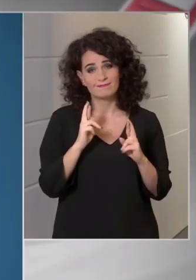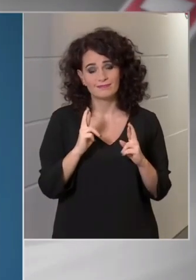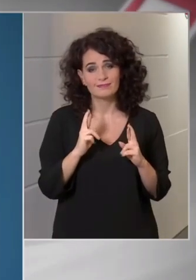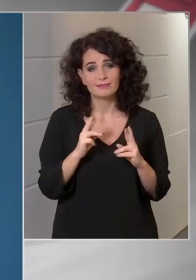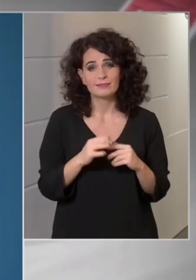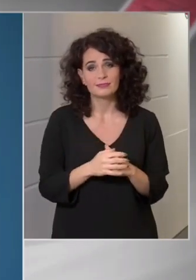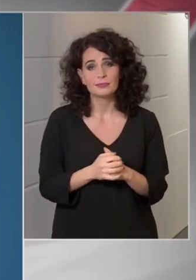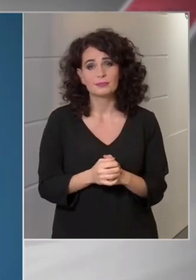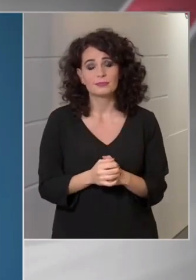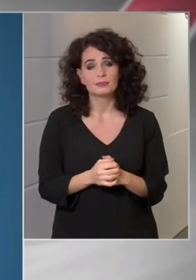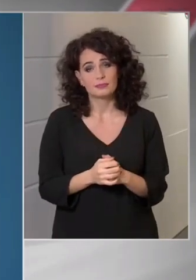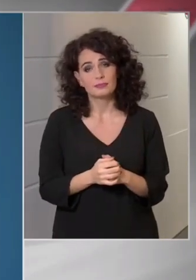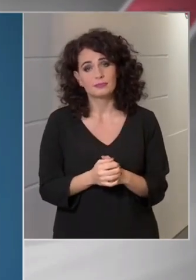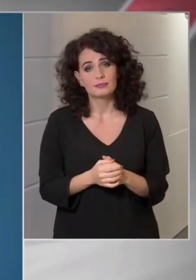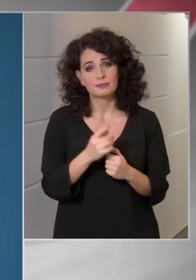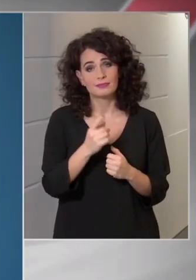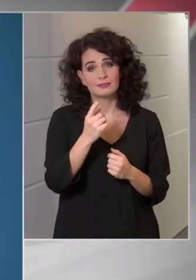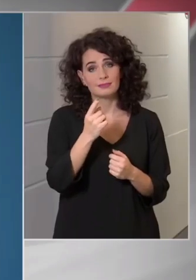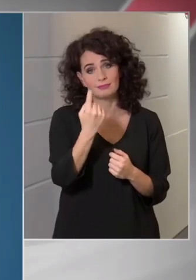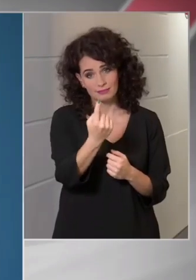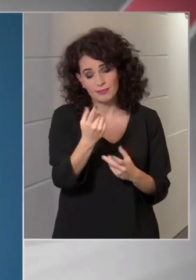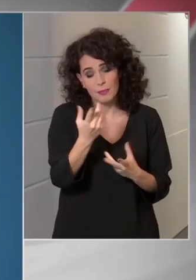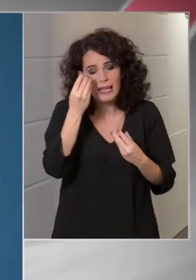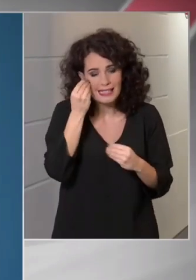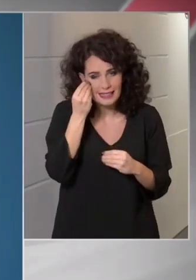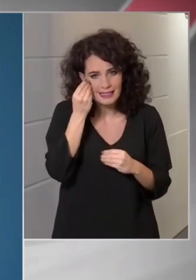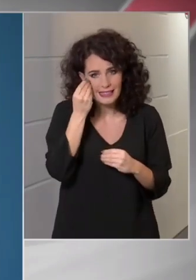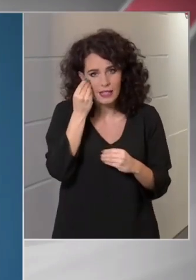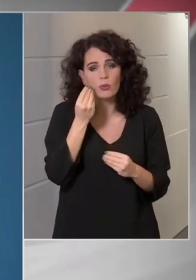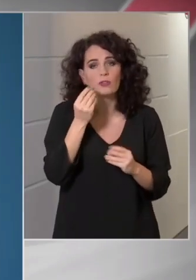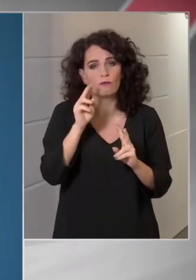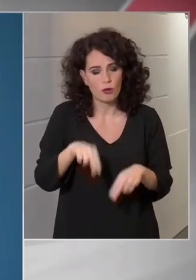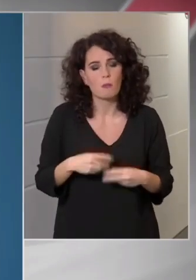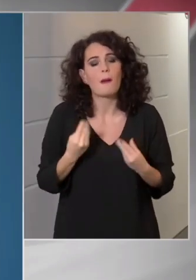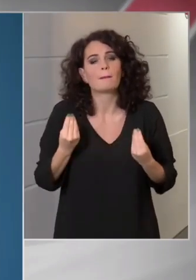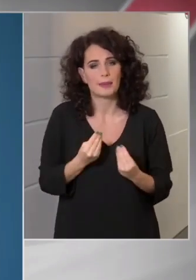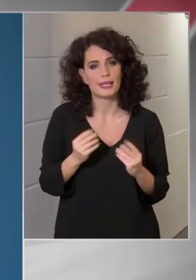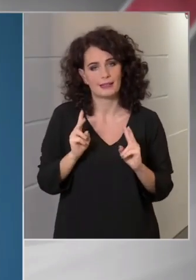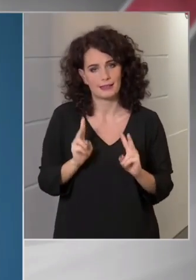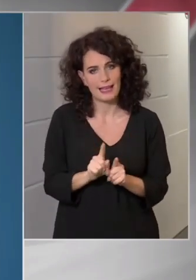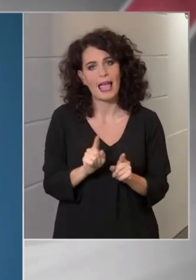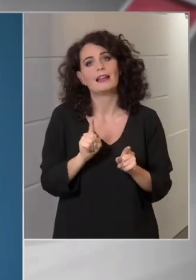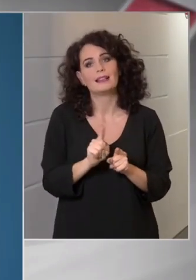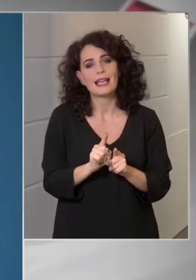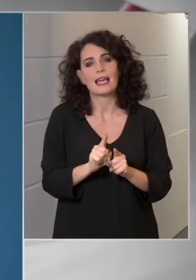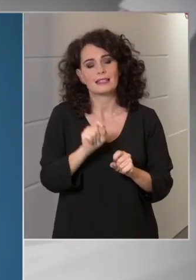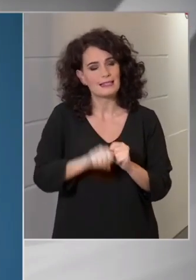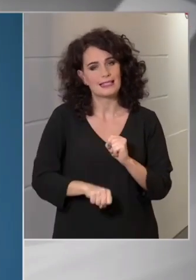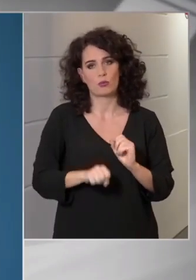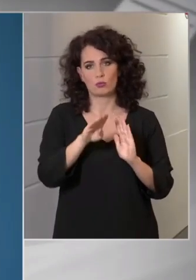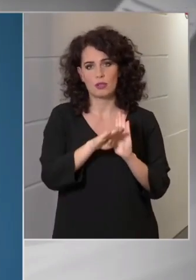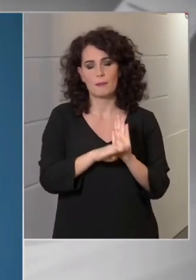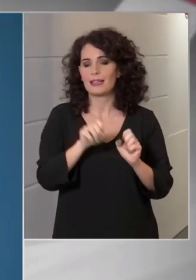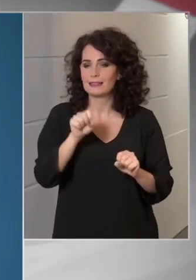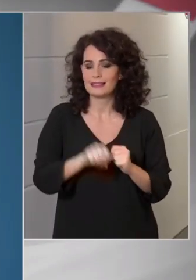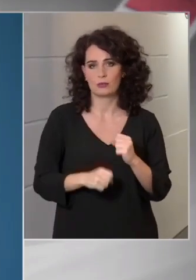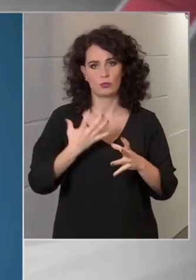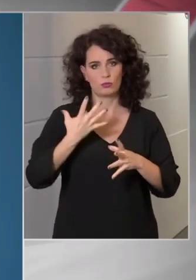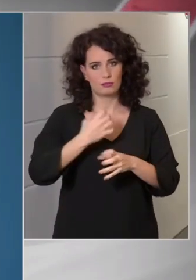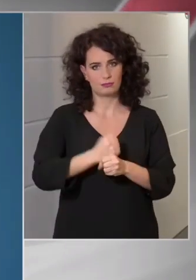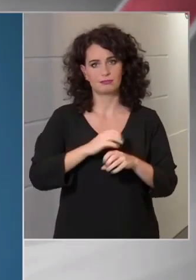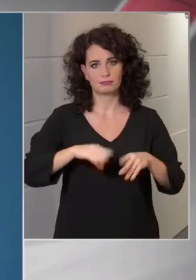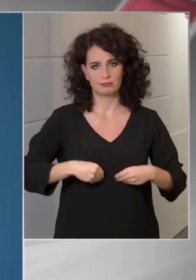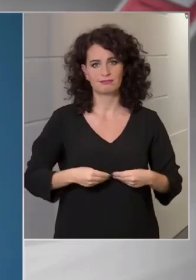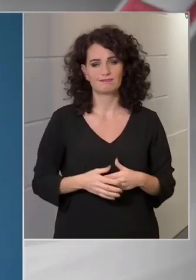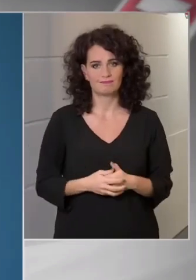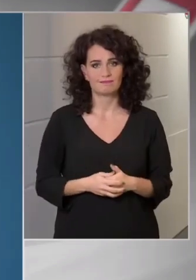megérti azt, hogy miért kell ezeket a szabályokat szigorúan betartani. És hogyha